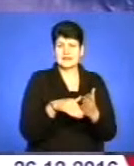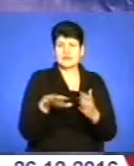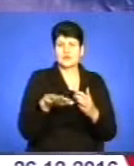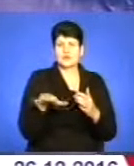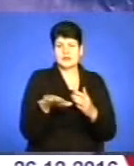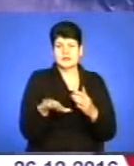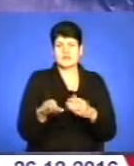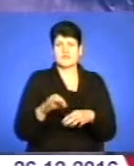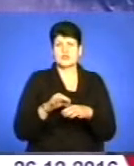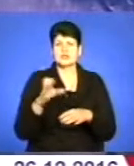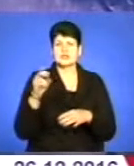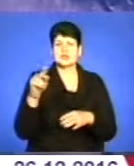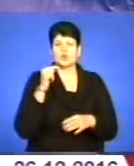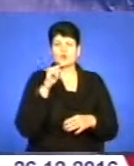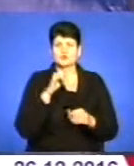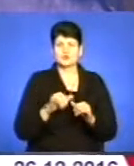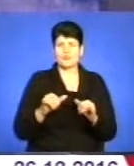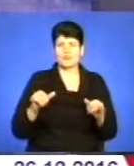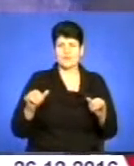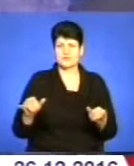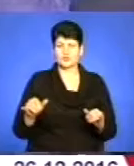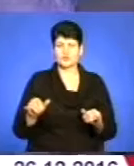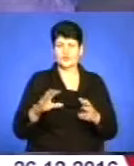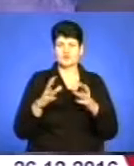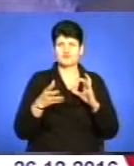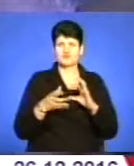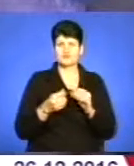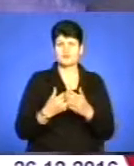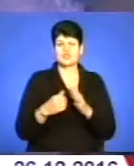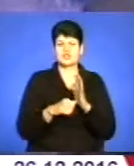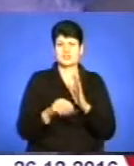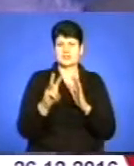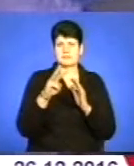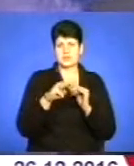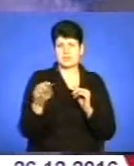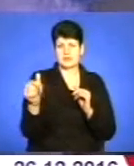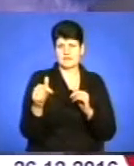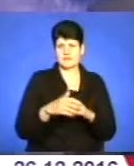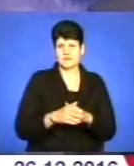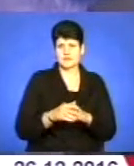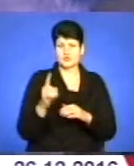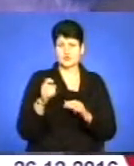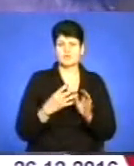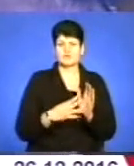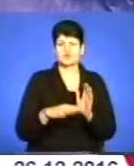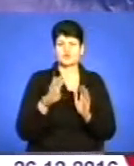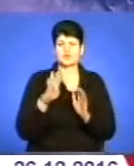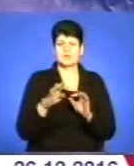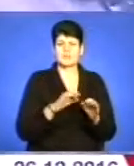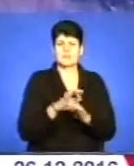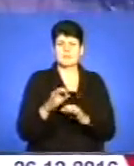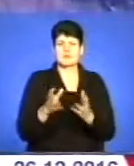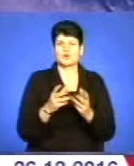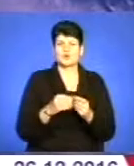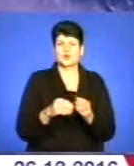здійснення заходів по соціально-економічному розвитку на суму приблизно 63 мільйони гривень, 194 проєкти за рахунок